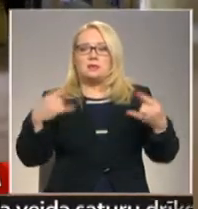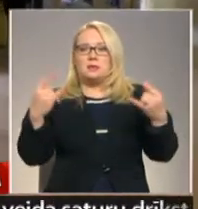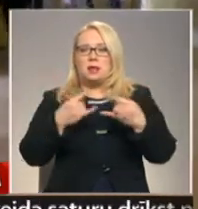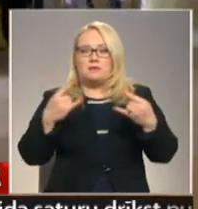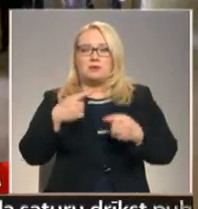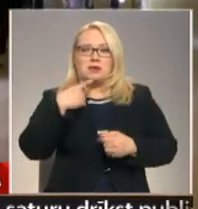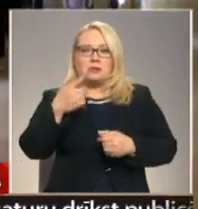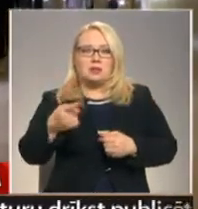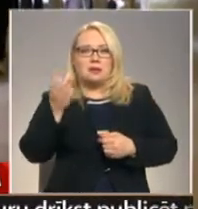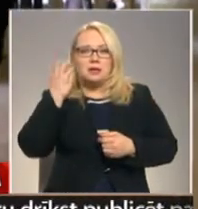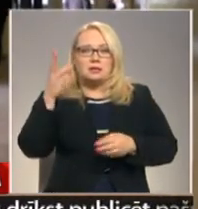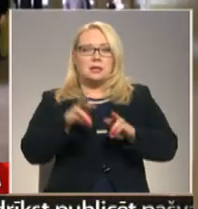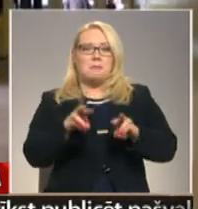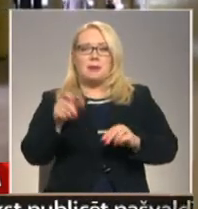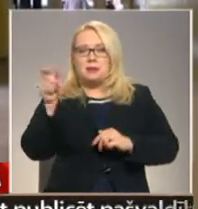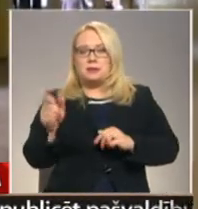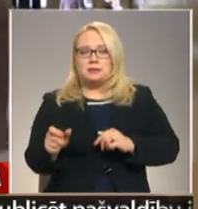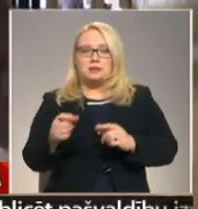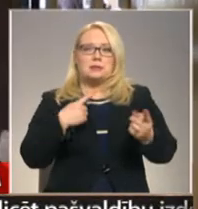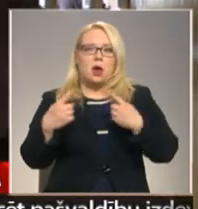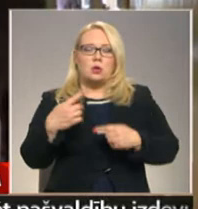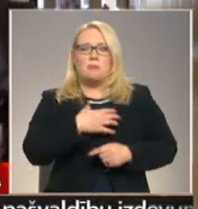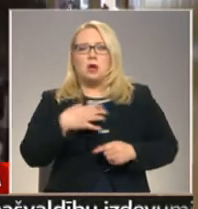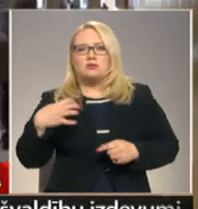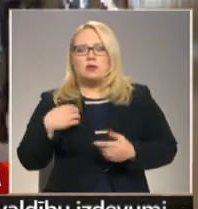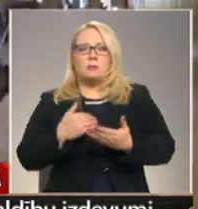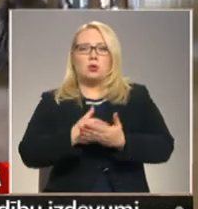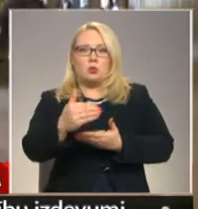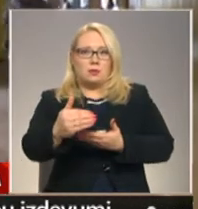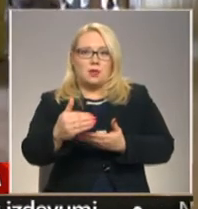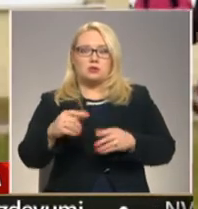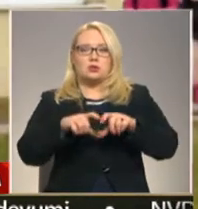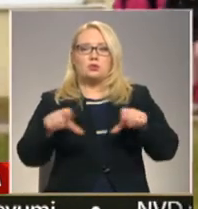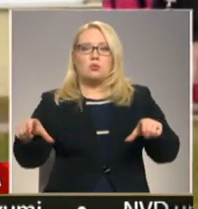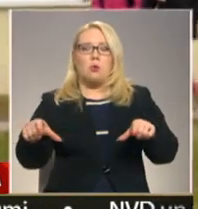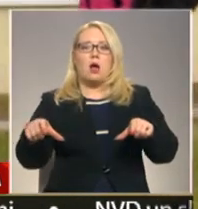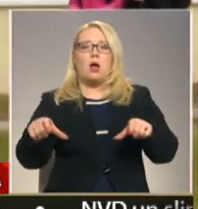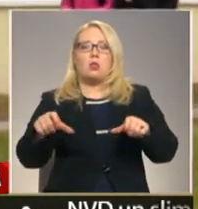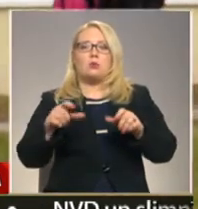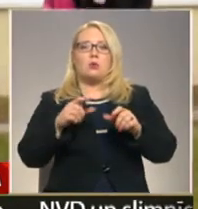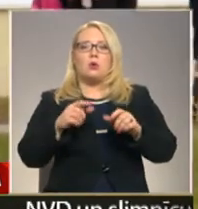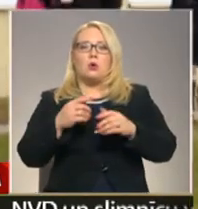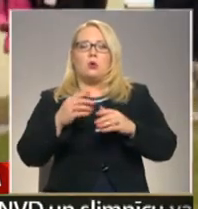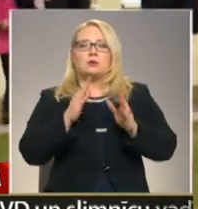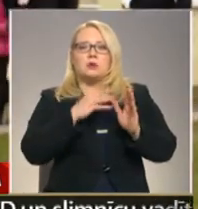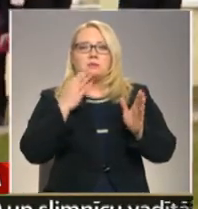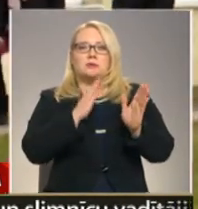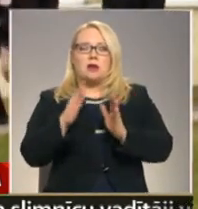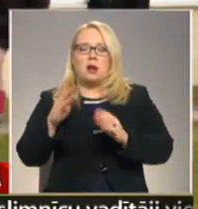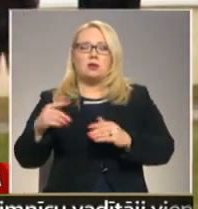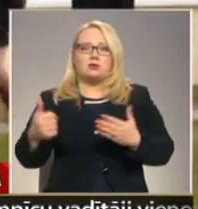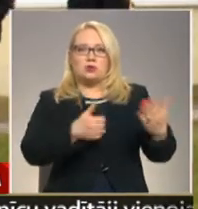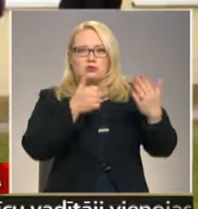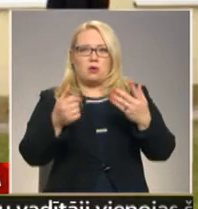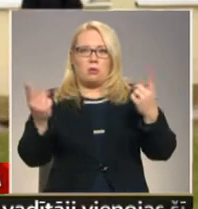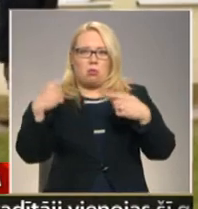rīta panarām teicīs glītības ministrs, sarunas ar pašvaldībām turpināsies. Skola tīk lietas ir atsakārtot nākamos sešu gadu